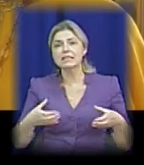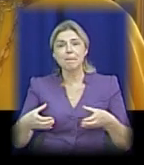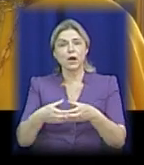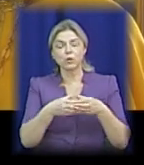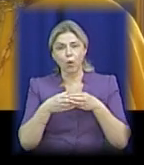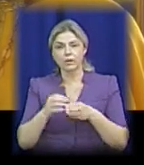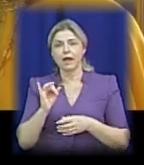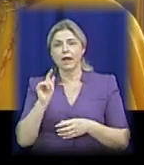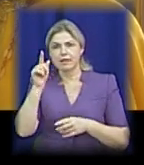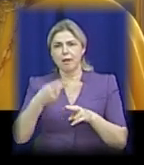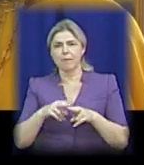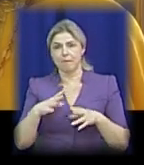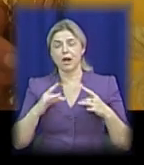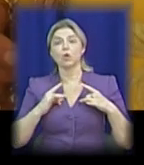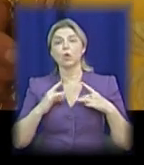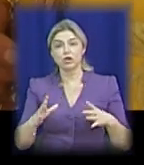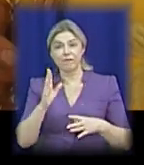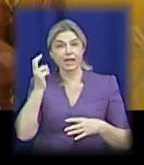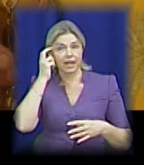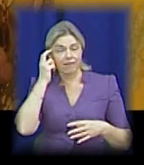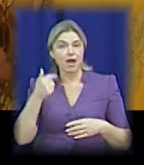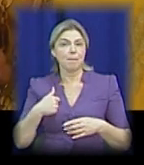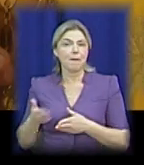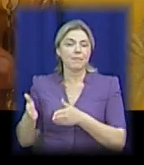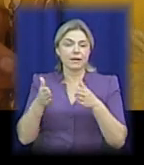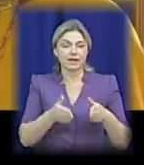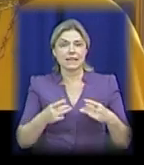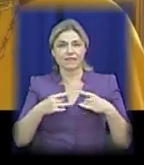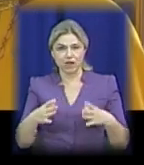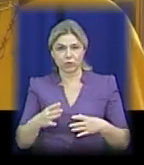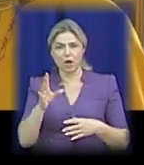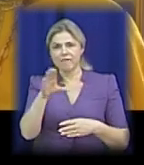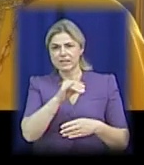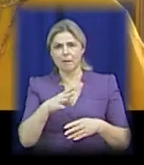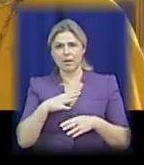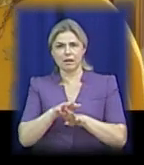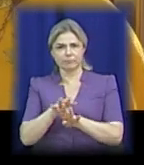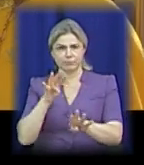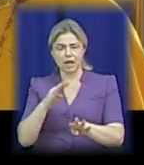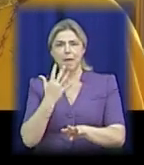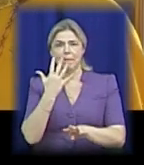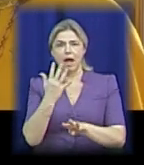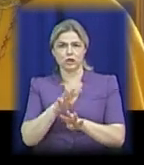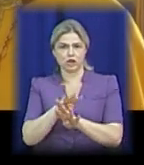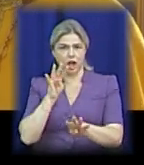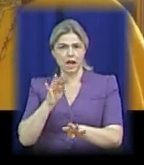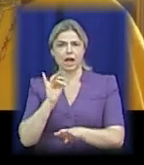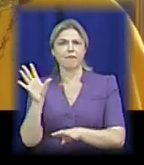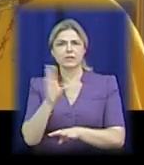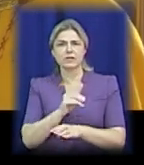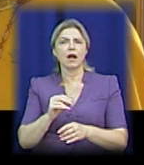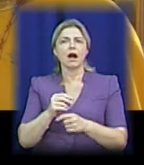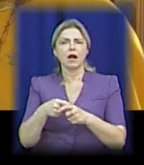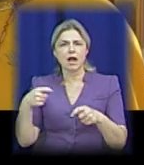як все те було урочисто у Києві, ми перенесли святкування. Всі були построені у колону з п'яти шаренг. І це все розтяглося